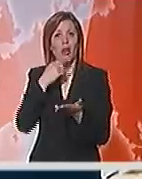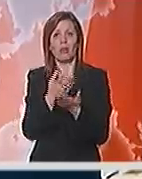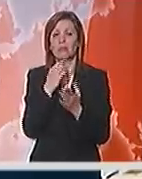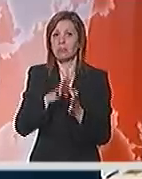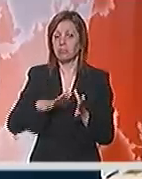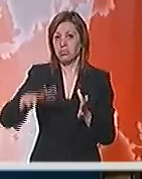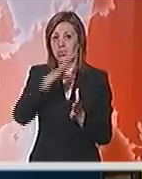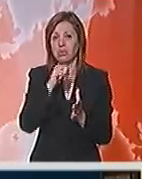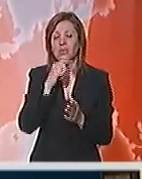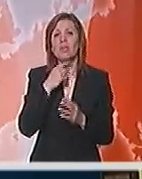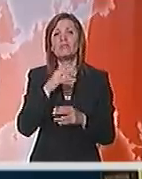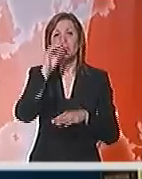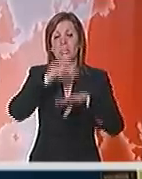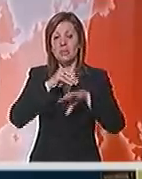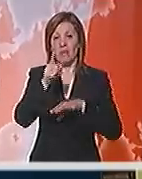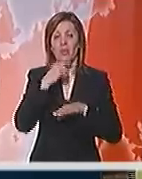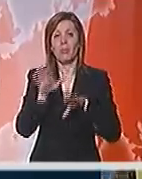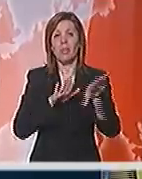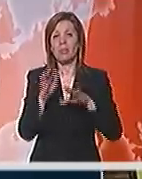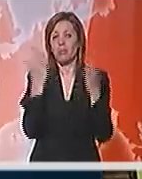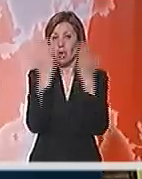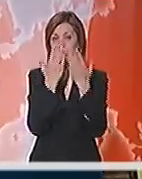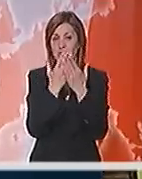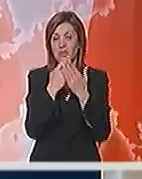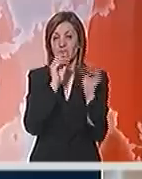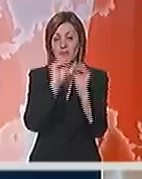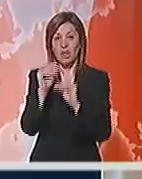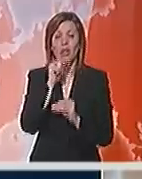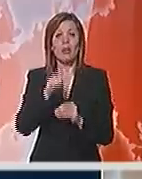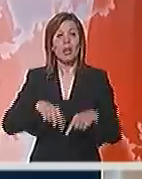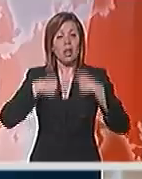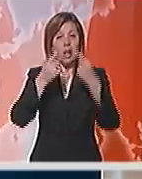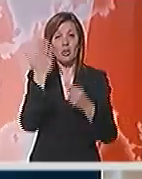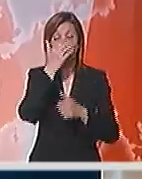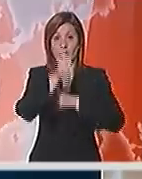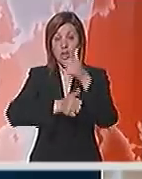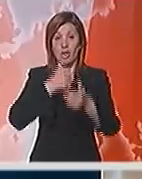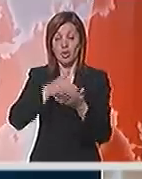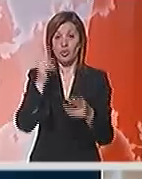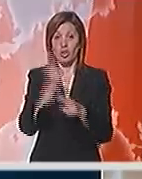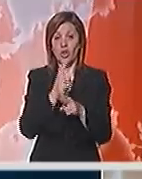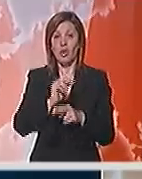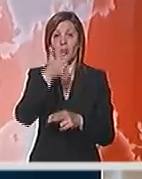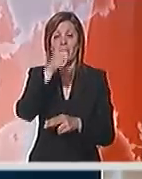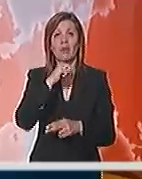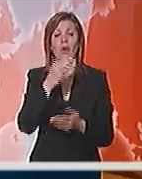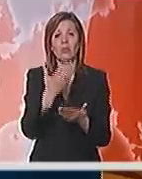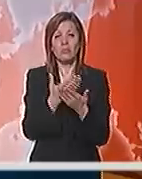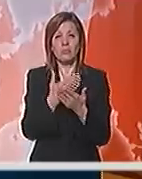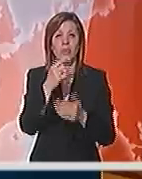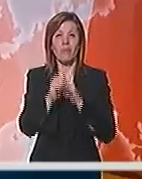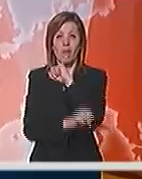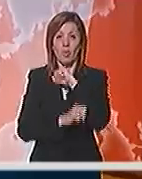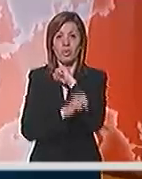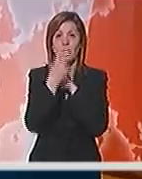prostora, izjavio ministar prosvete Žarko Bradović. On je saopštio i da će naredne školske godine o trošku države na prvu godinu osnovnih studija biti